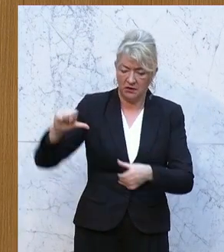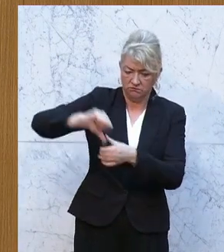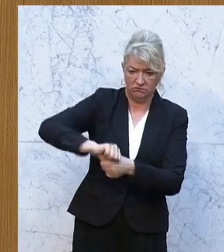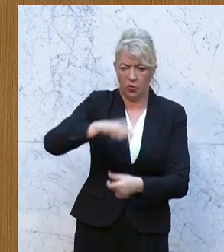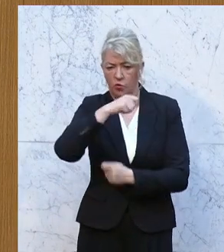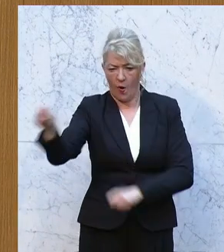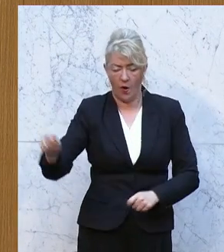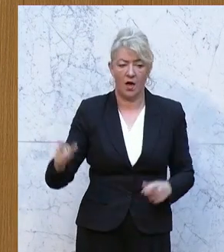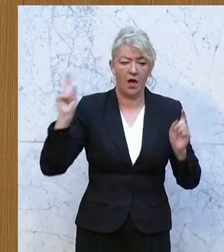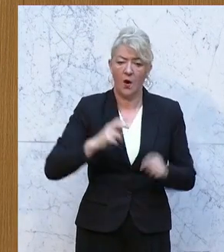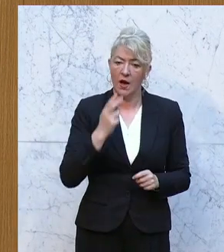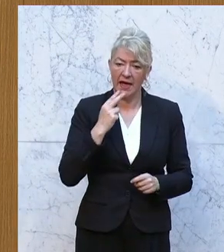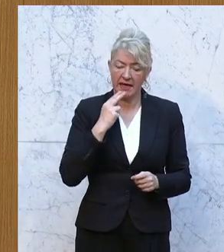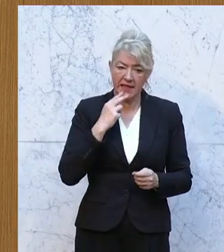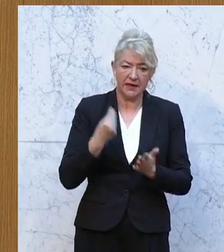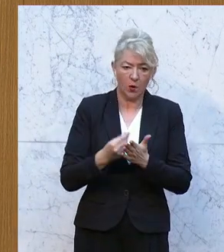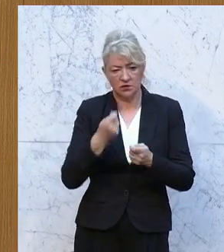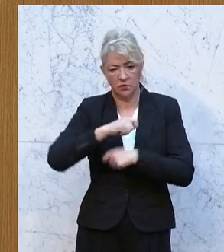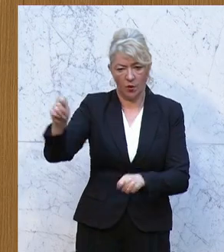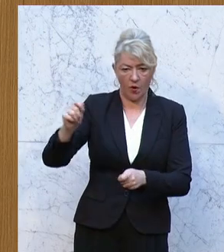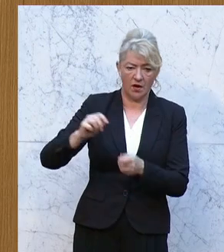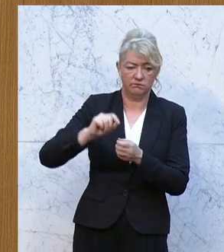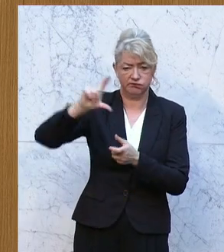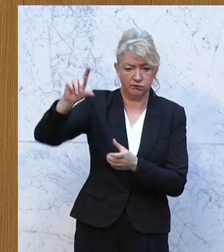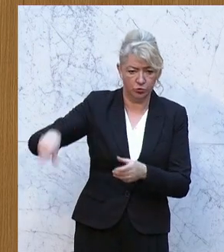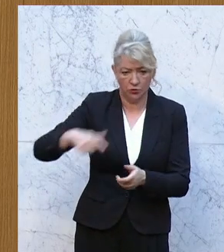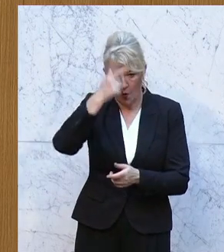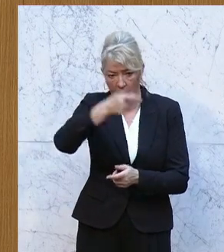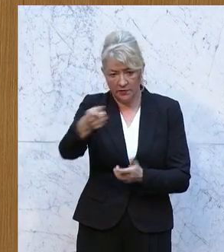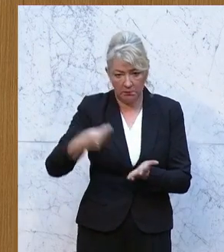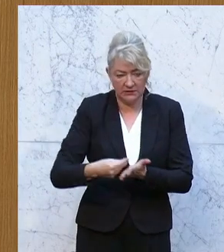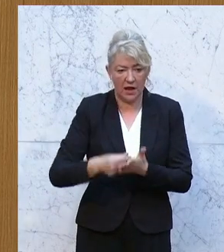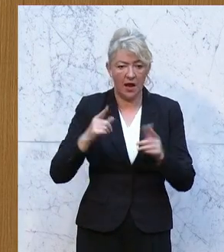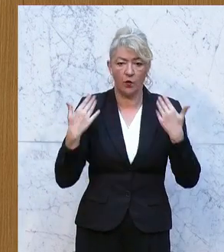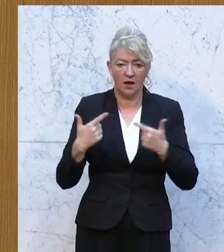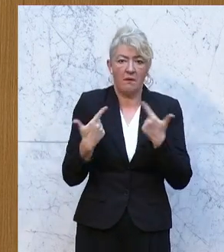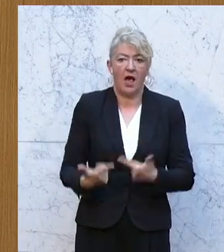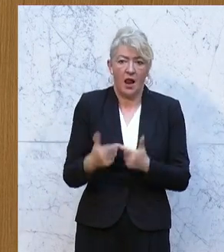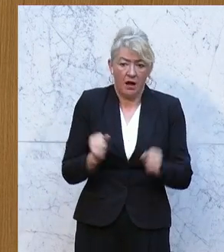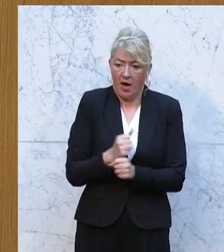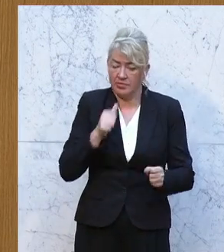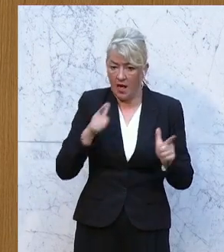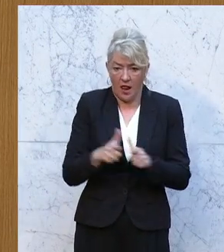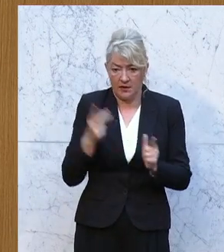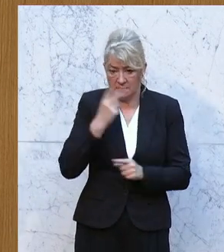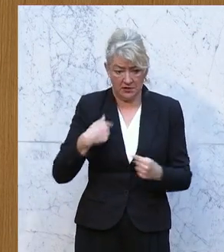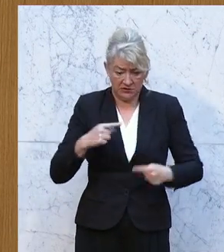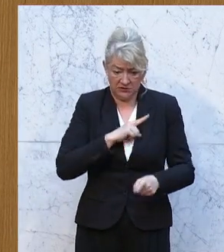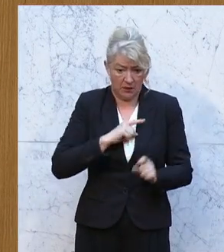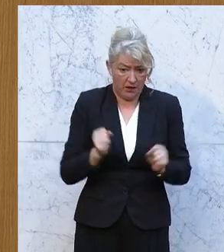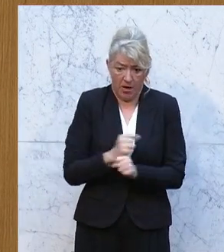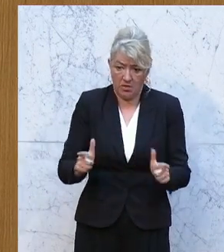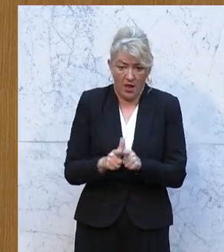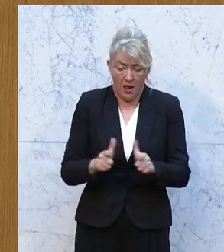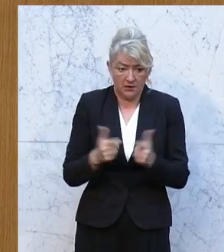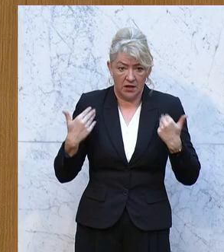sie es zahlen. Bei den Energiekosten müssen sie es zahlen. Und dann können sie sich natürlich keine Klimaanlagen leisten. Im Übrigen habe ich auch keine Klimaanlage zu